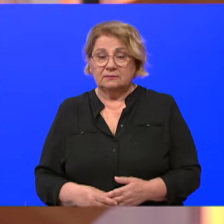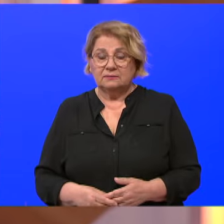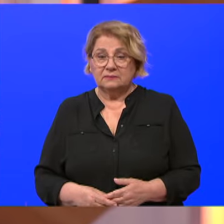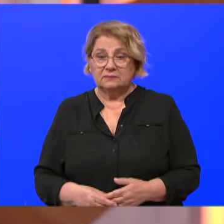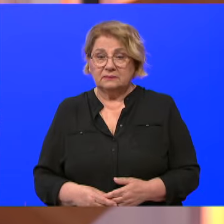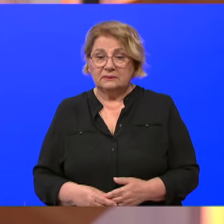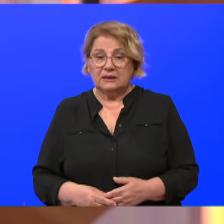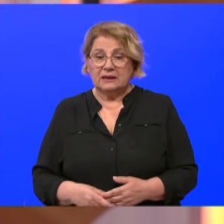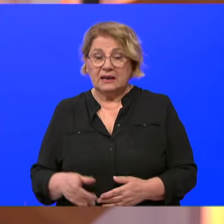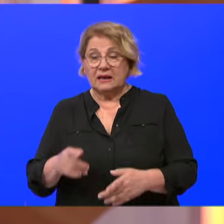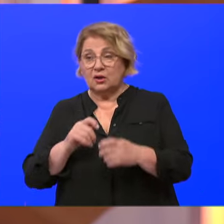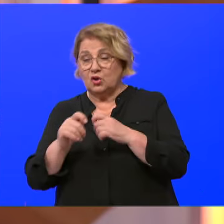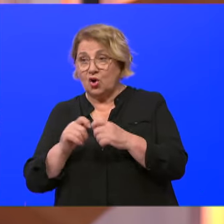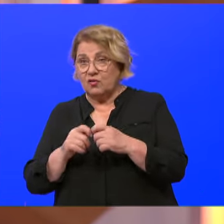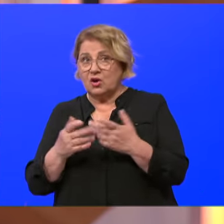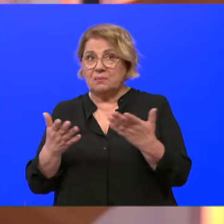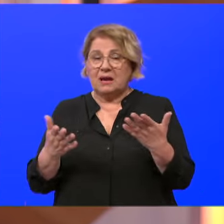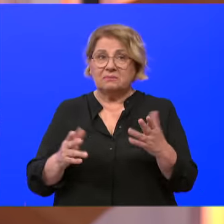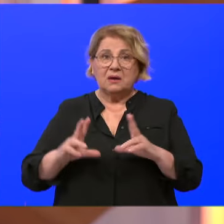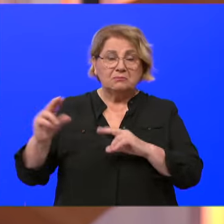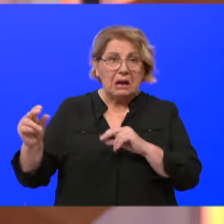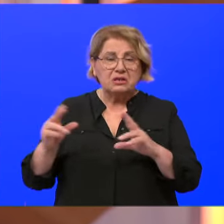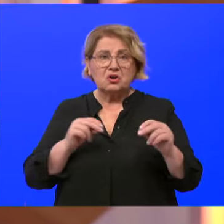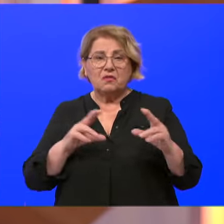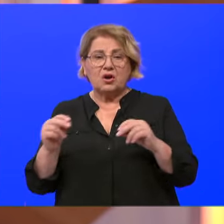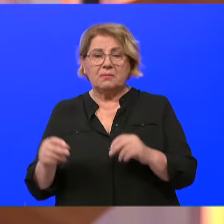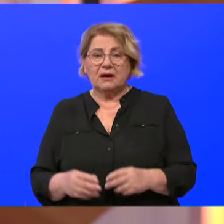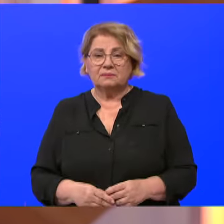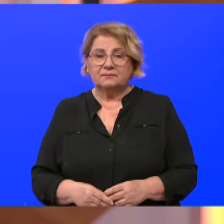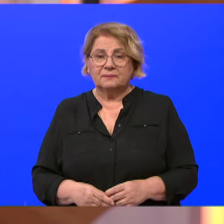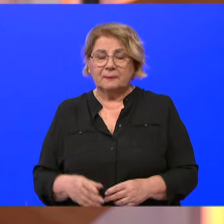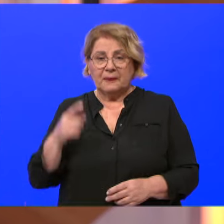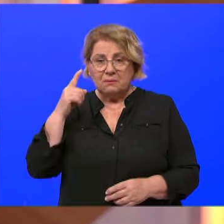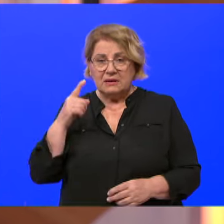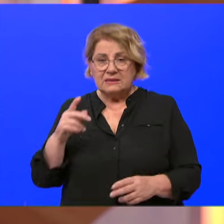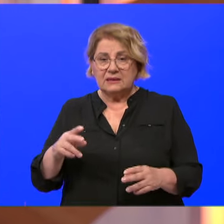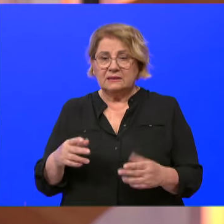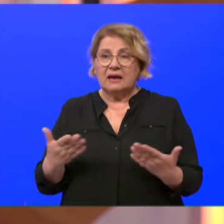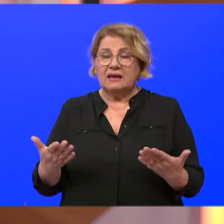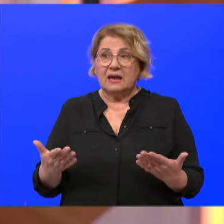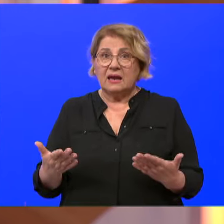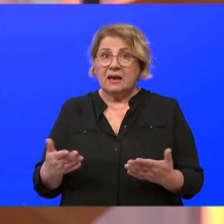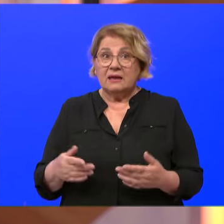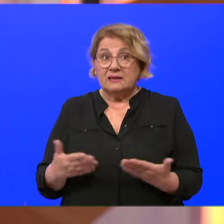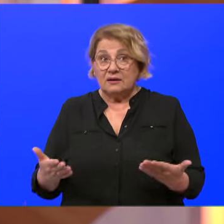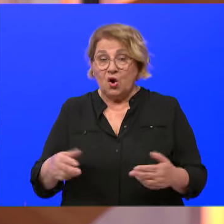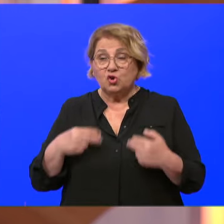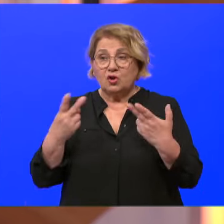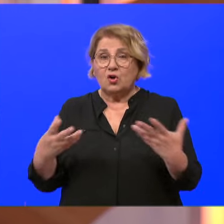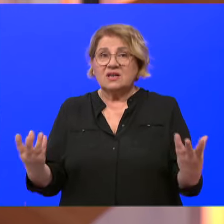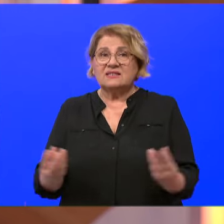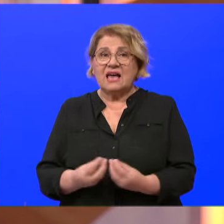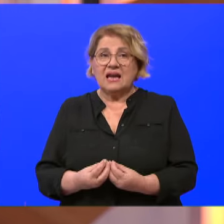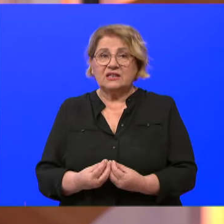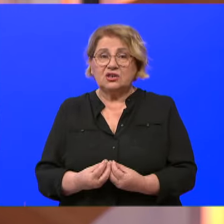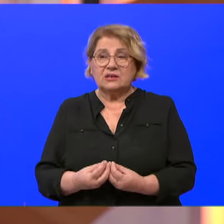Tako da sam u nekim dogovorima, pregovorima. Mislim da je odgovor javnosti, odgovor zajednice